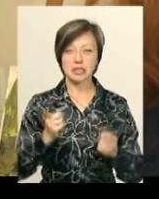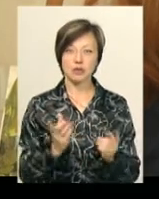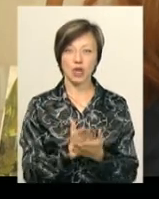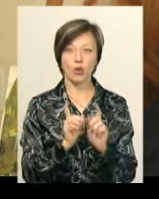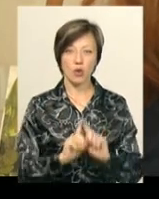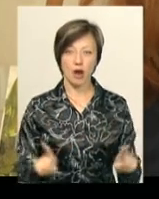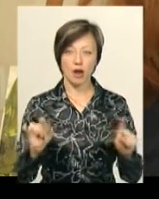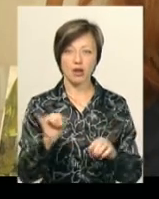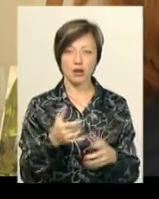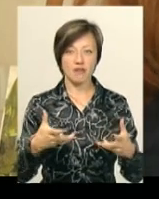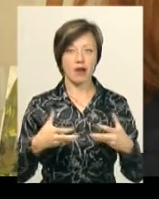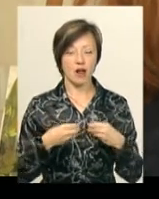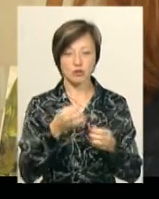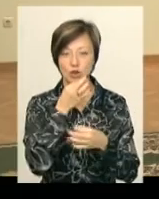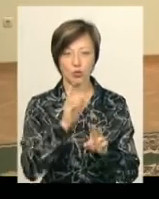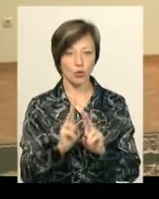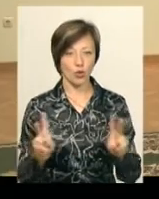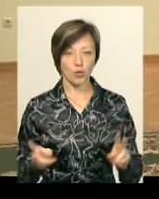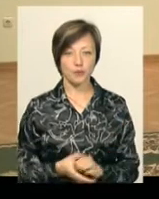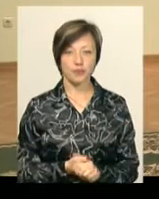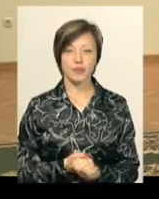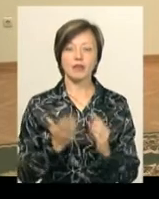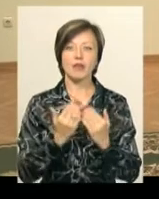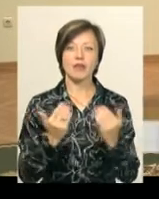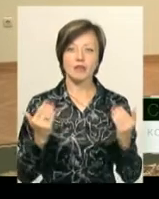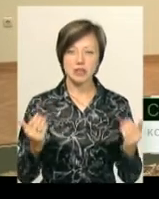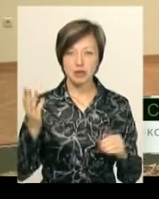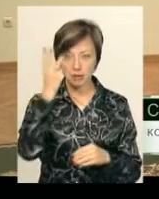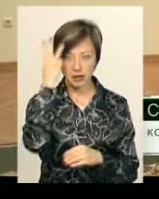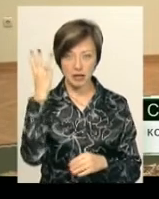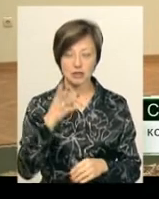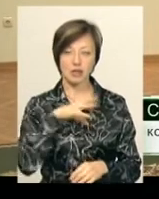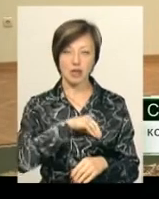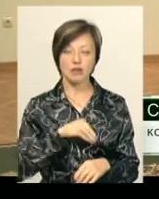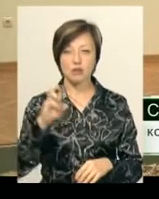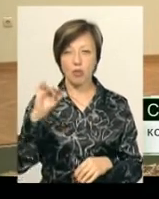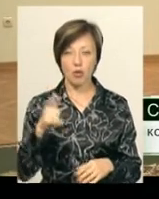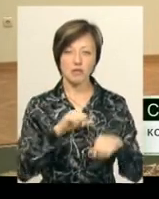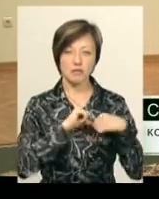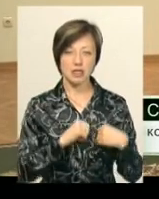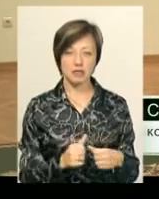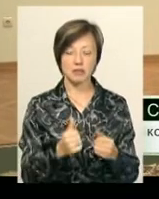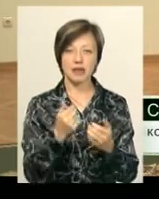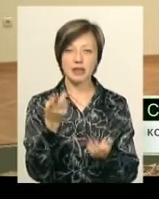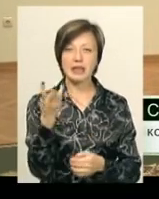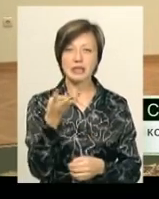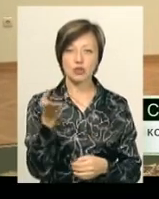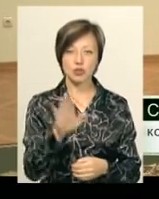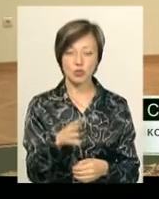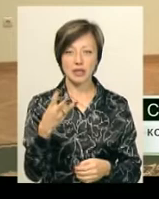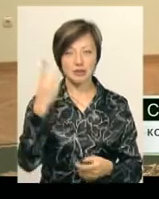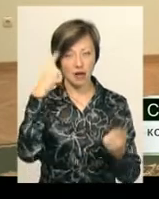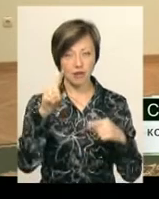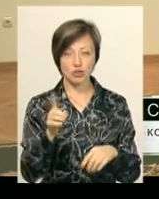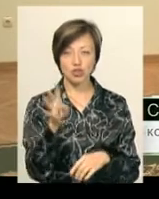унікальною і вразить будь-кого. На виставці ікон Хмельницький з Богом у серці представлено 30 робіт 30 авторів. Це